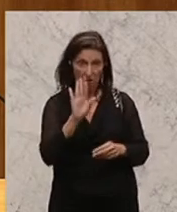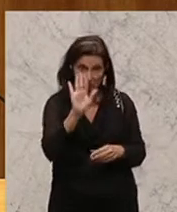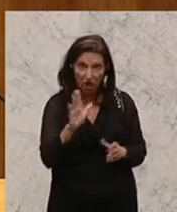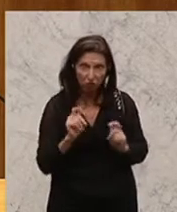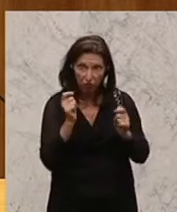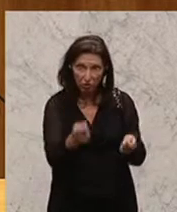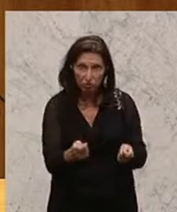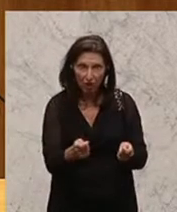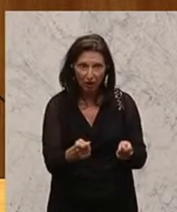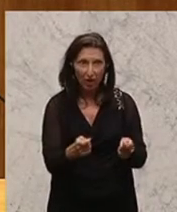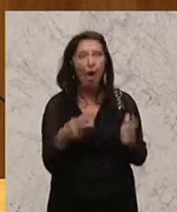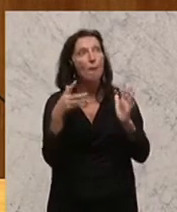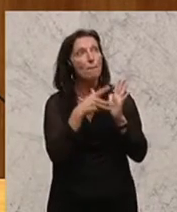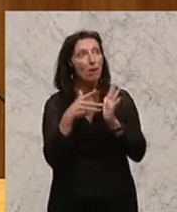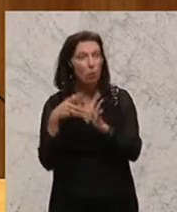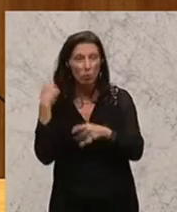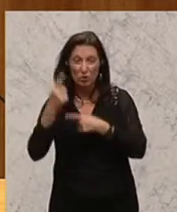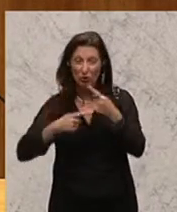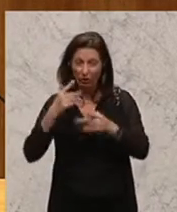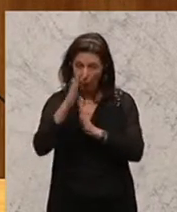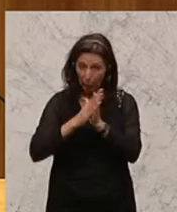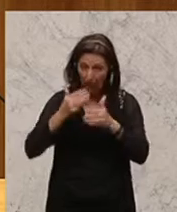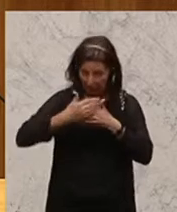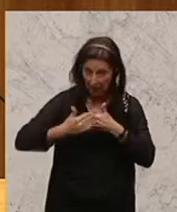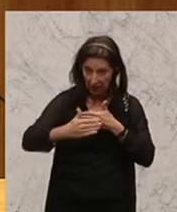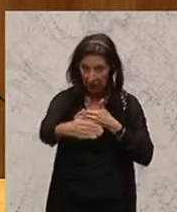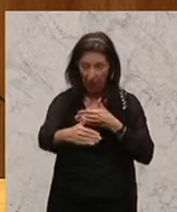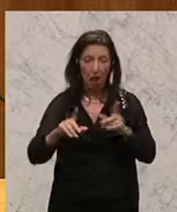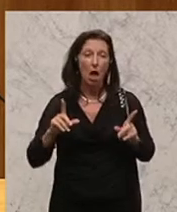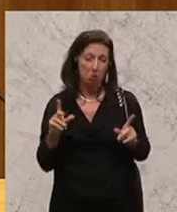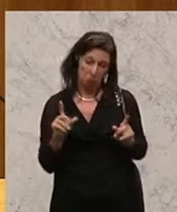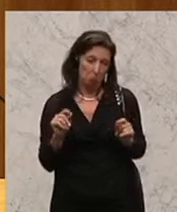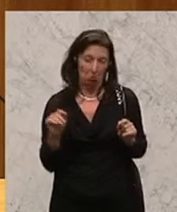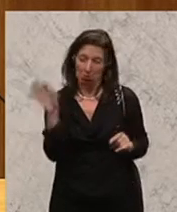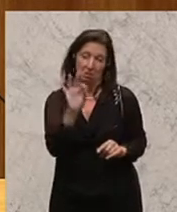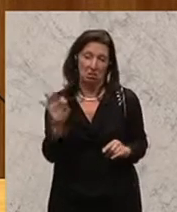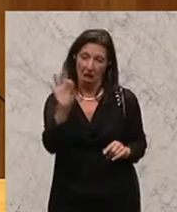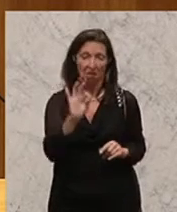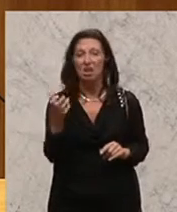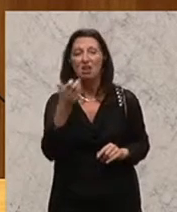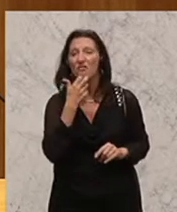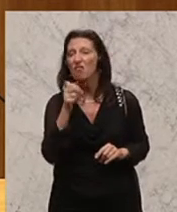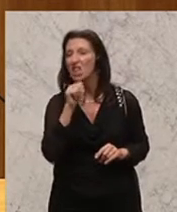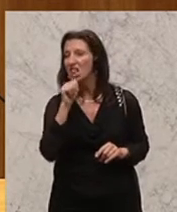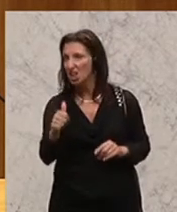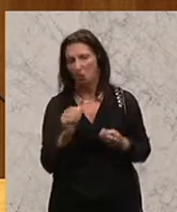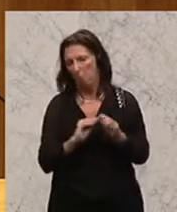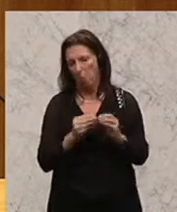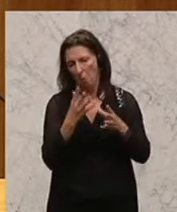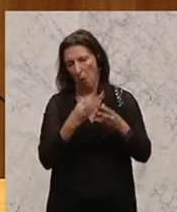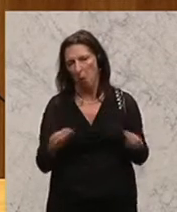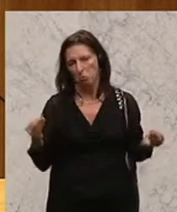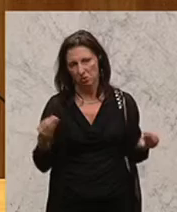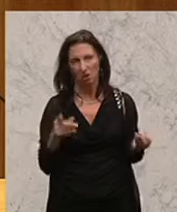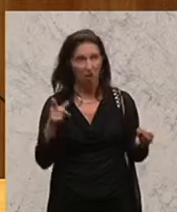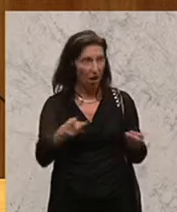Begutachtungsverfahren einzuleiten, bedeutet, dass Sie das Problem nicht lösen wollen. Nicht vom Winter lösen wollen, nicht dann, wenn die Leute